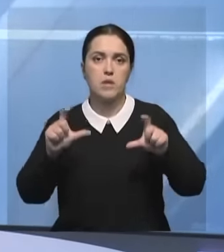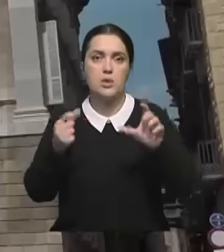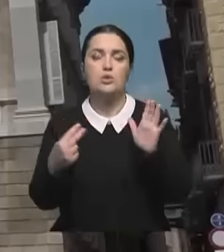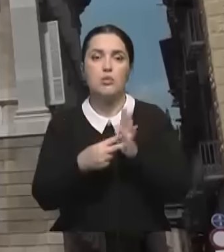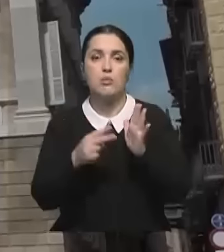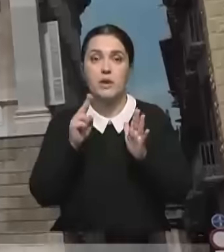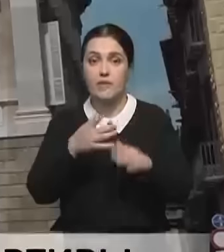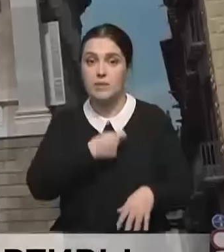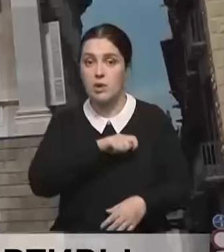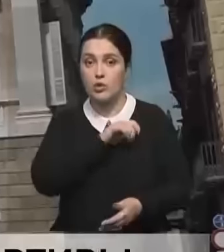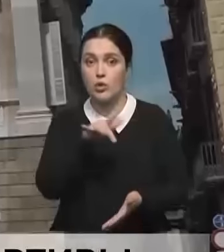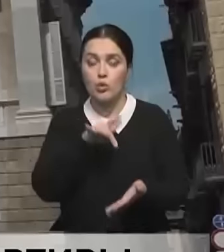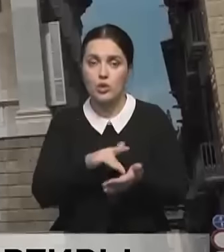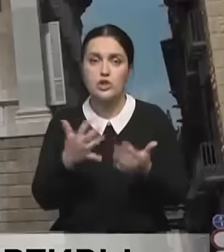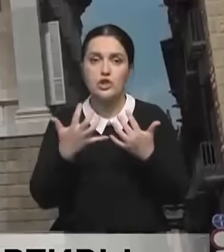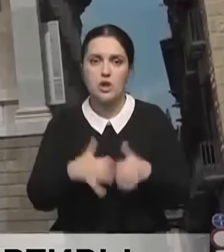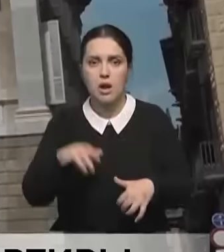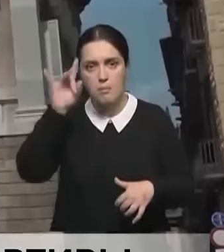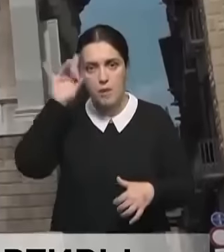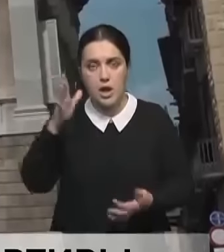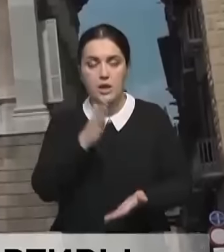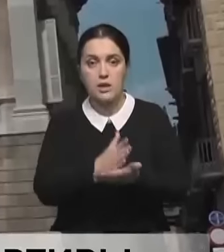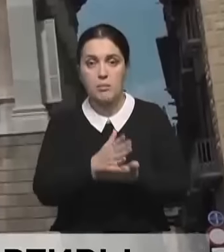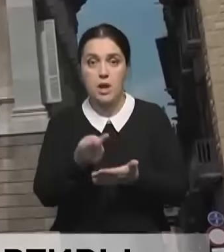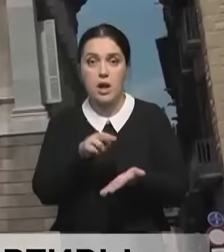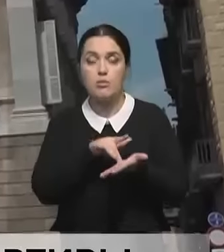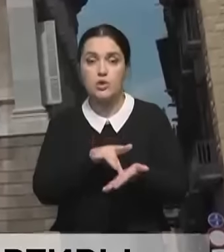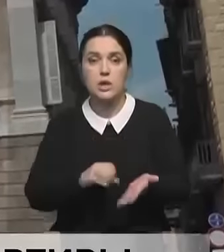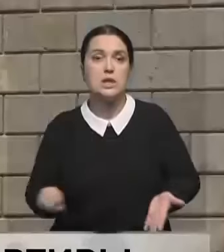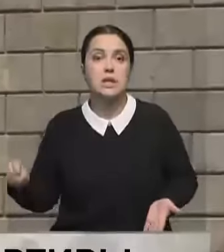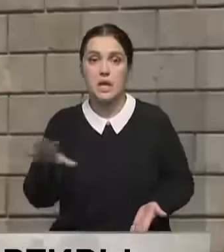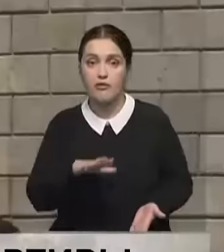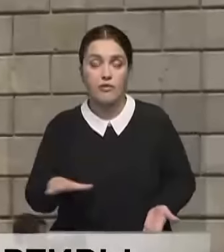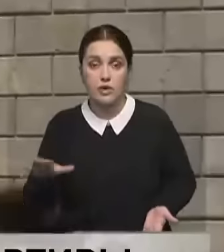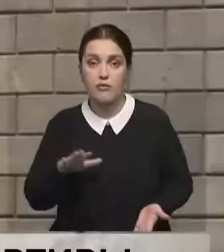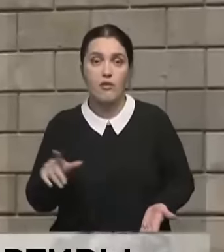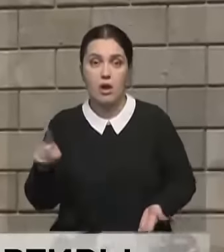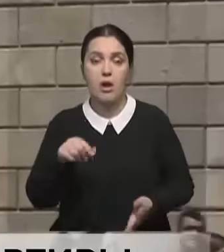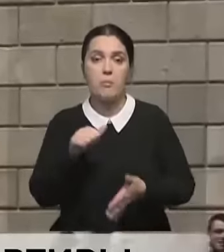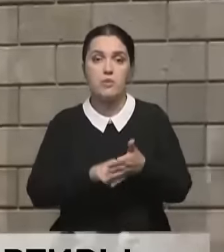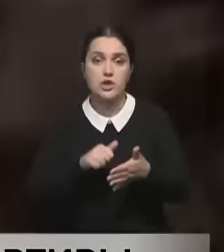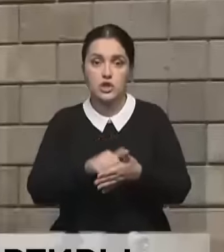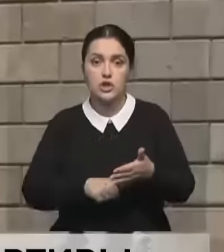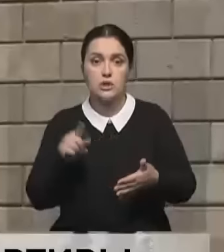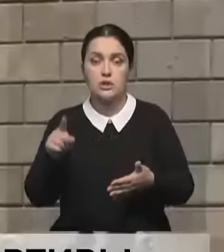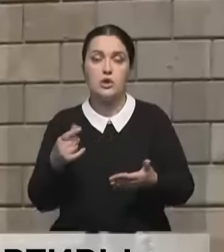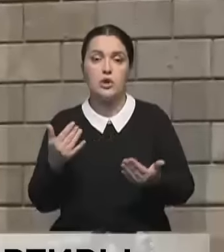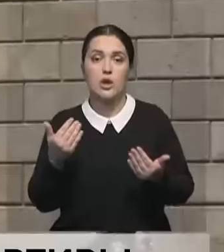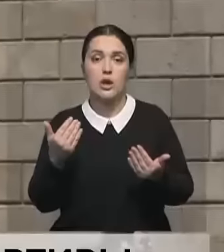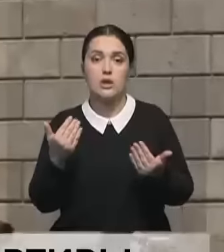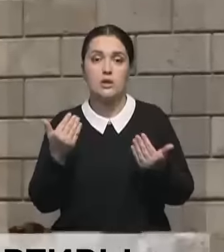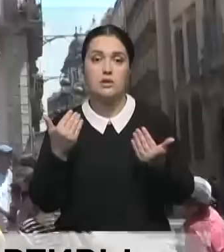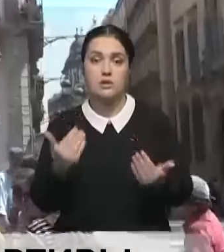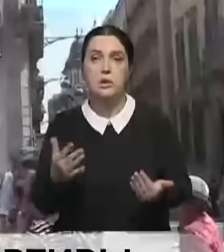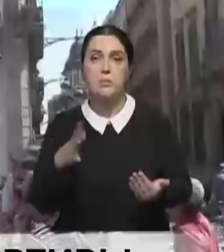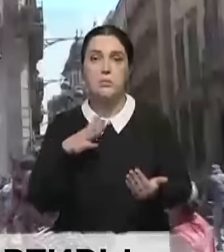жилья. Испанский город считается одним из популярнейших направлений для путешествия в Европе, а в результате